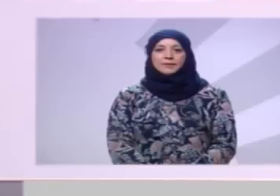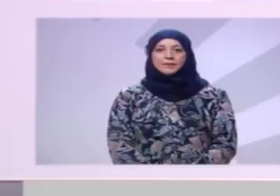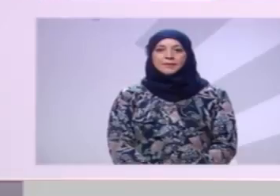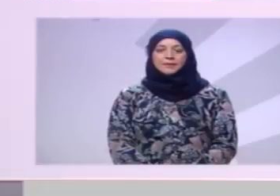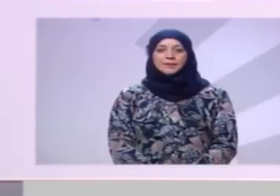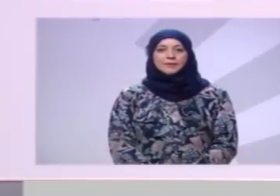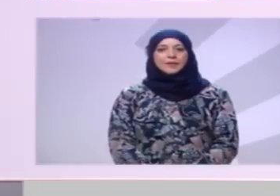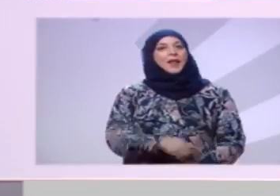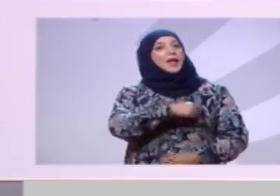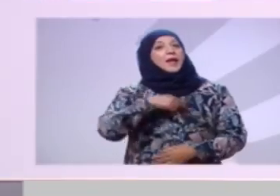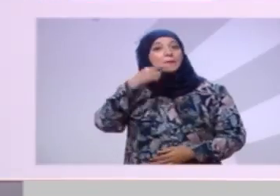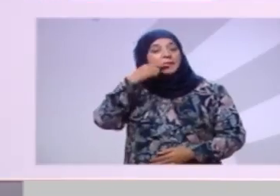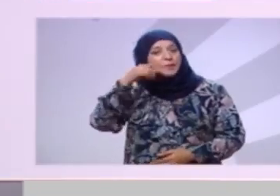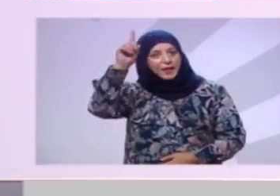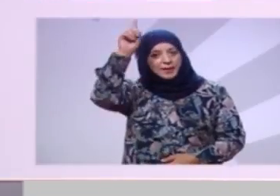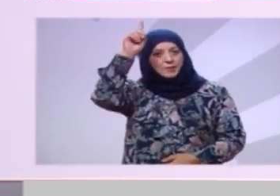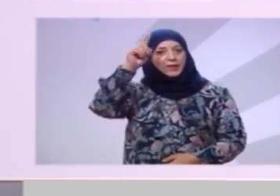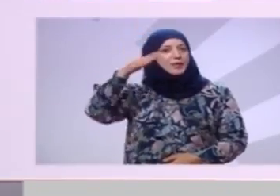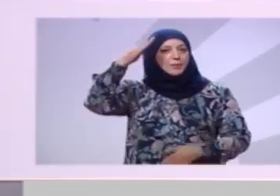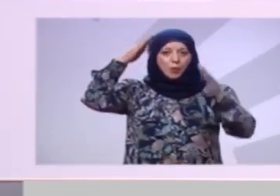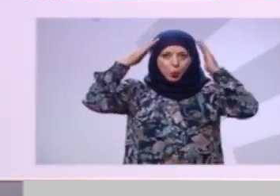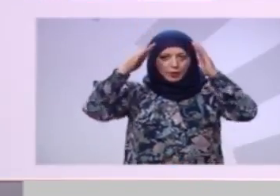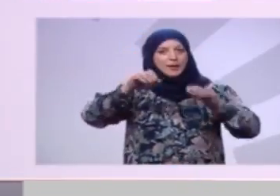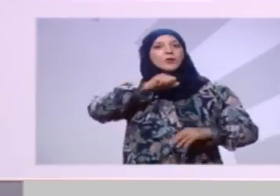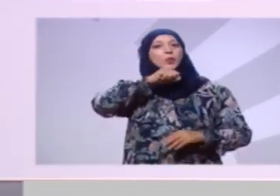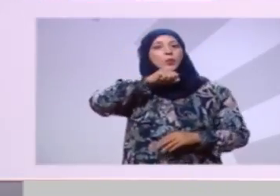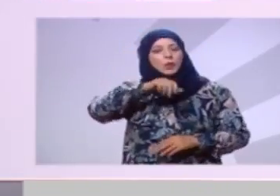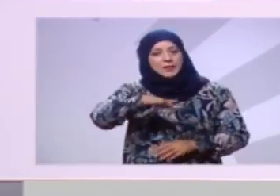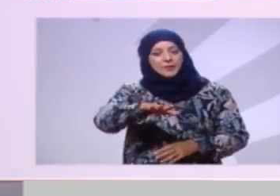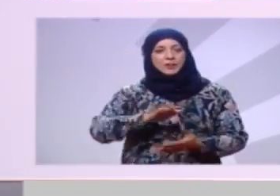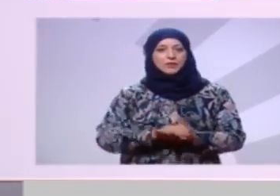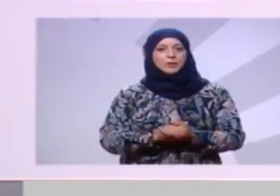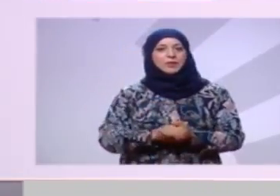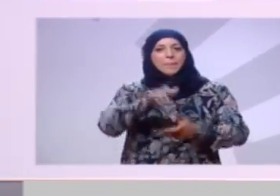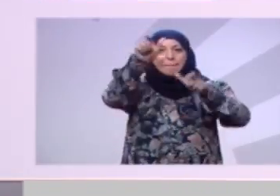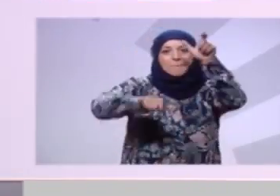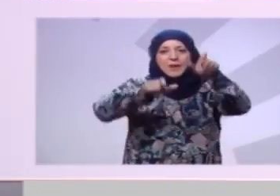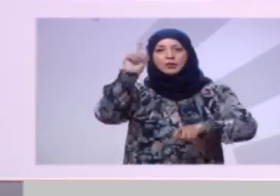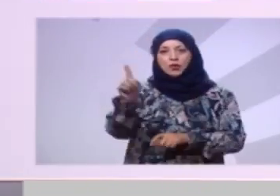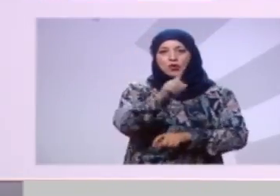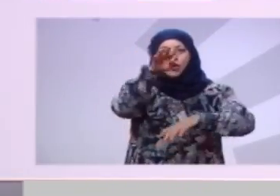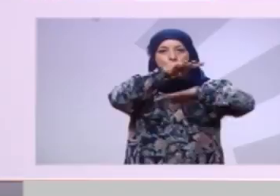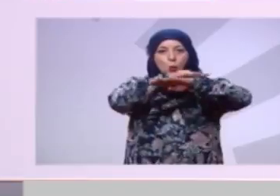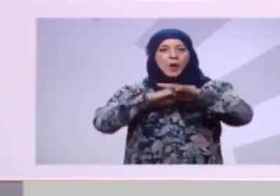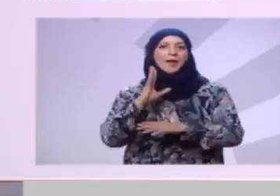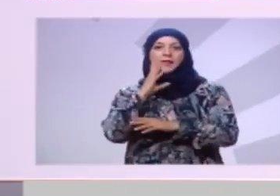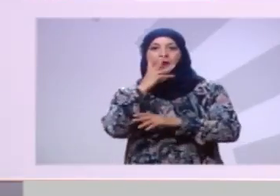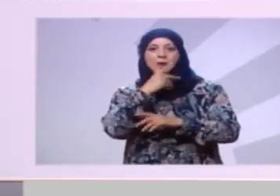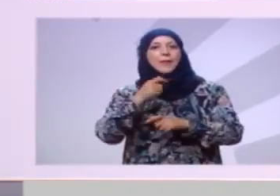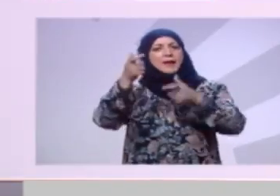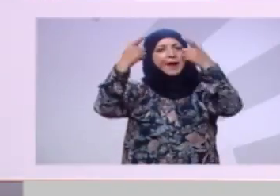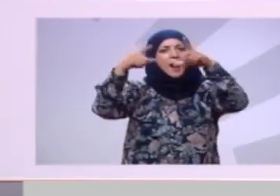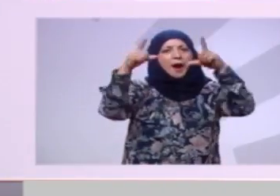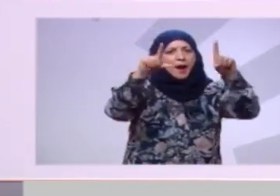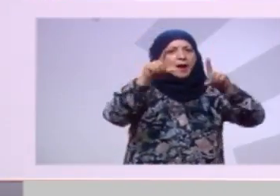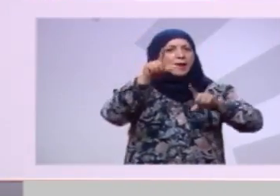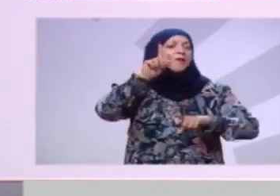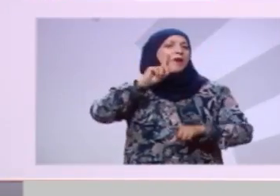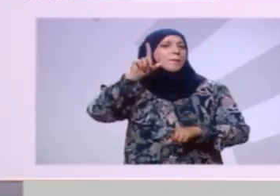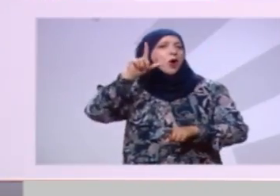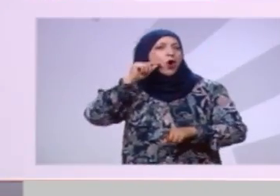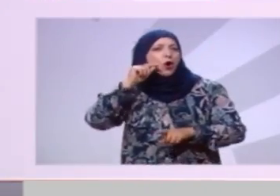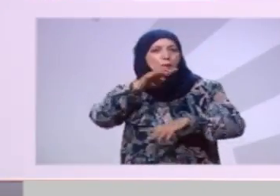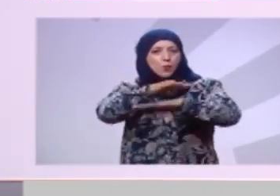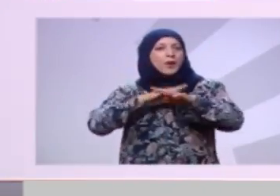بسم الله الرحمن الرحيم وصلاة والسلام على أشرف المرسلين أيها المواطنون أيها المواطنات يا أحرار ولاية تكبلي الأشاوس